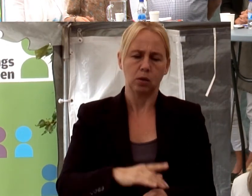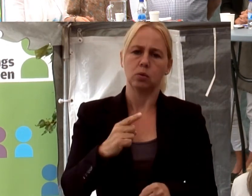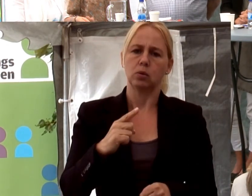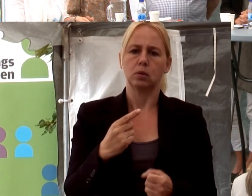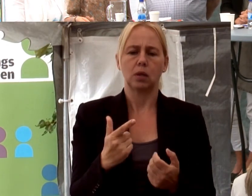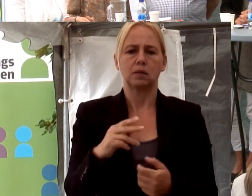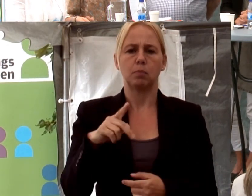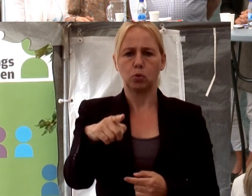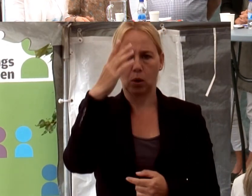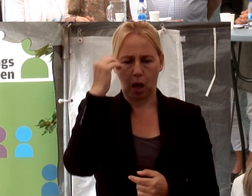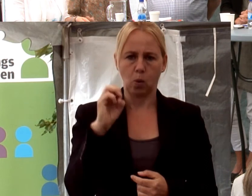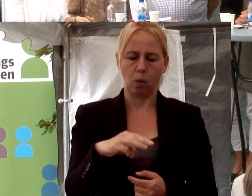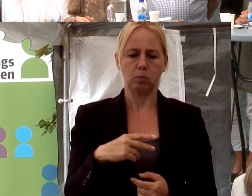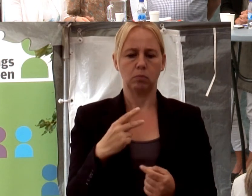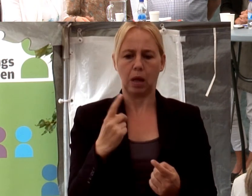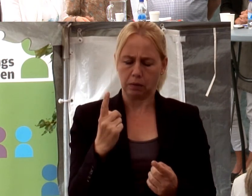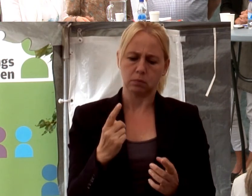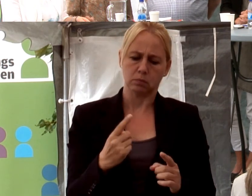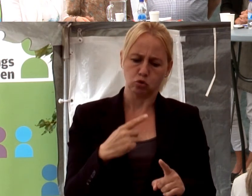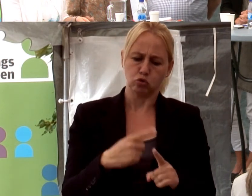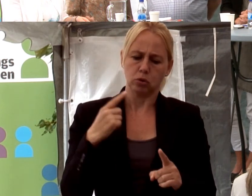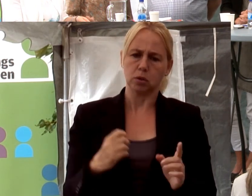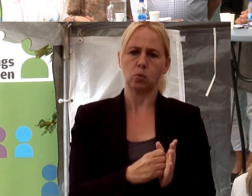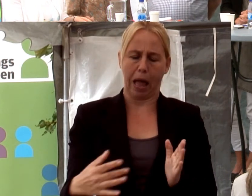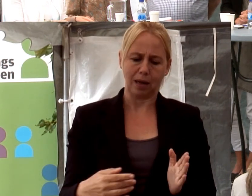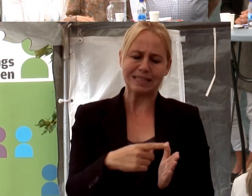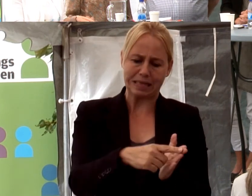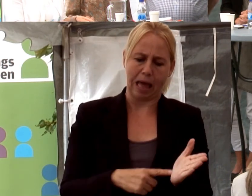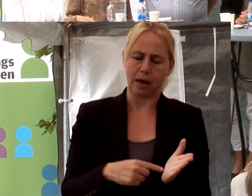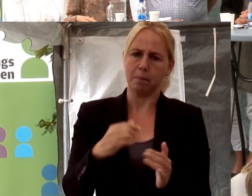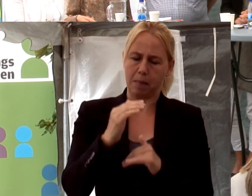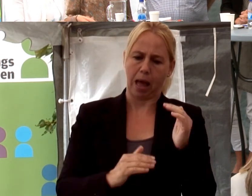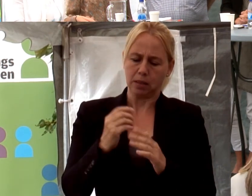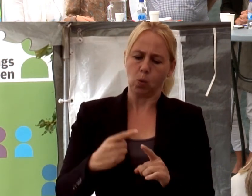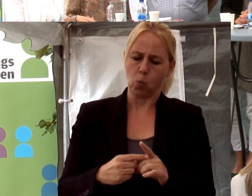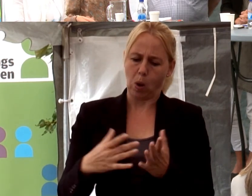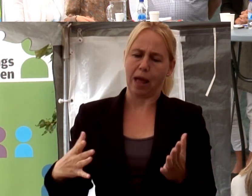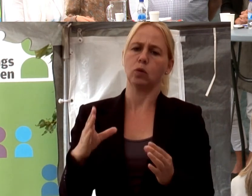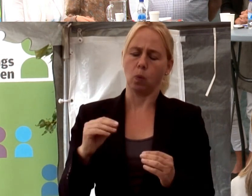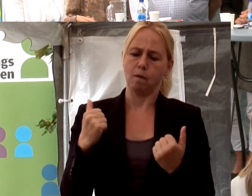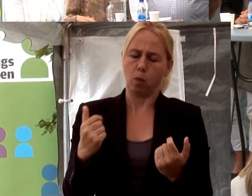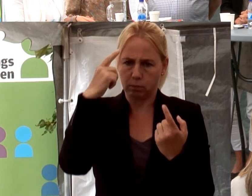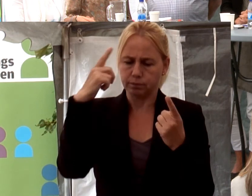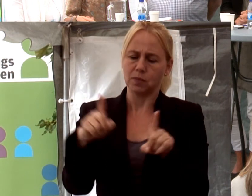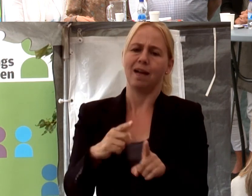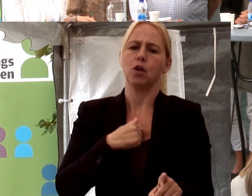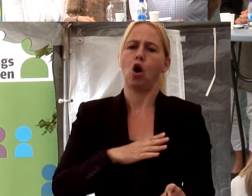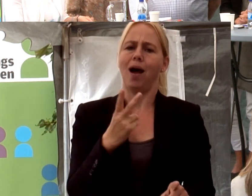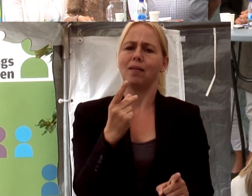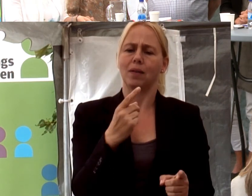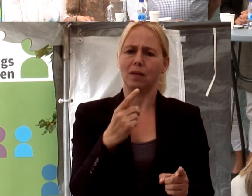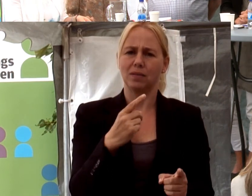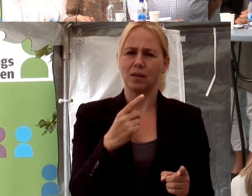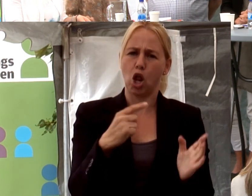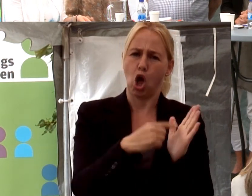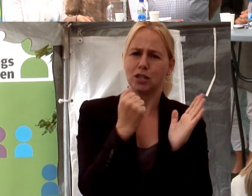kan ju ha, om du har befogad anledning eller de kallar det för befogad särbehandling. Så får du lov. För vi har ju annan lagstiftning som ibland.